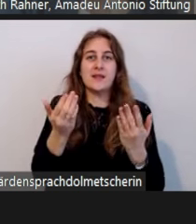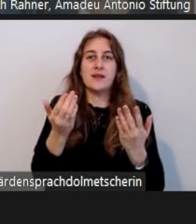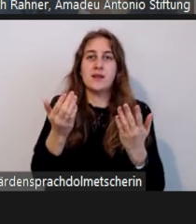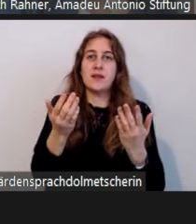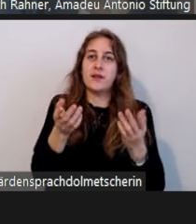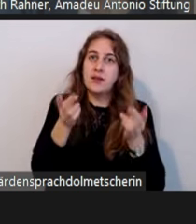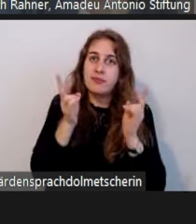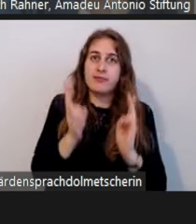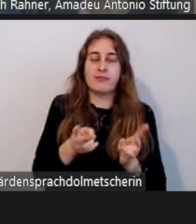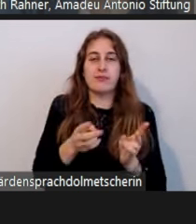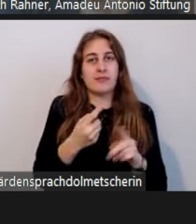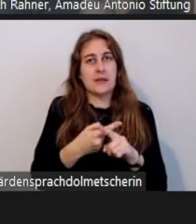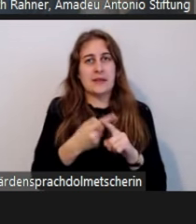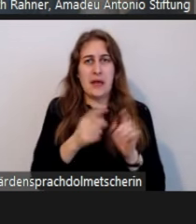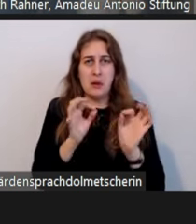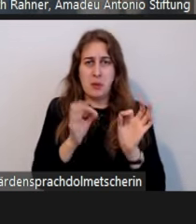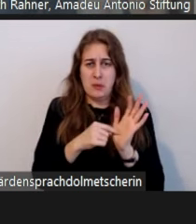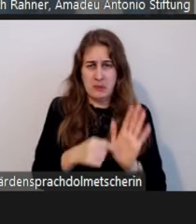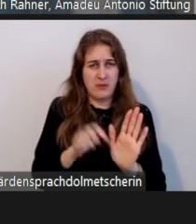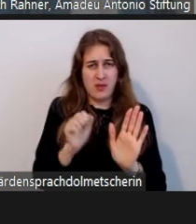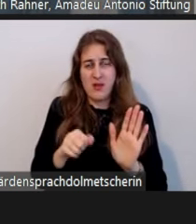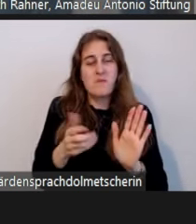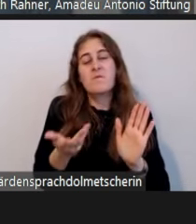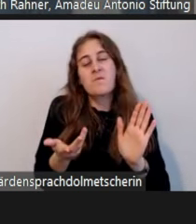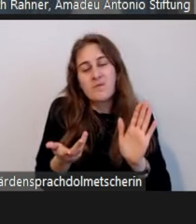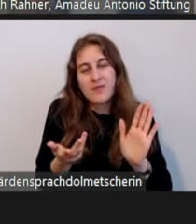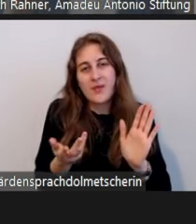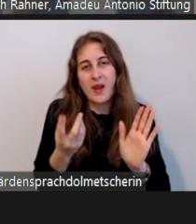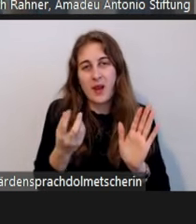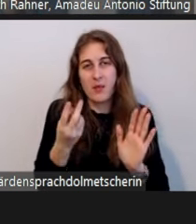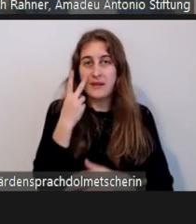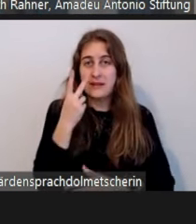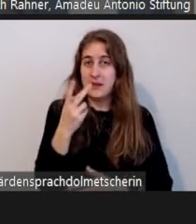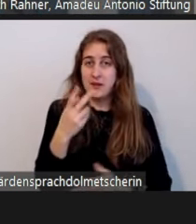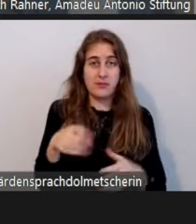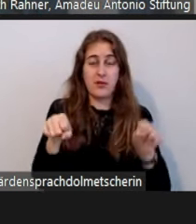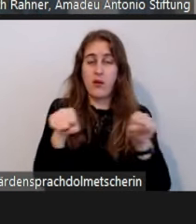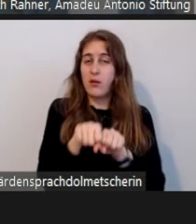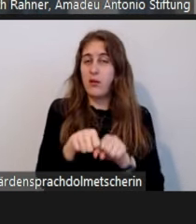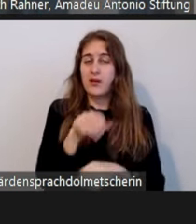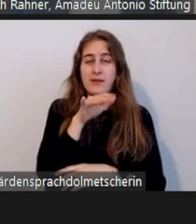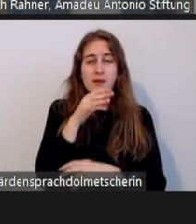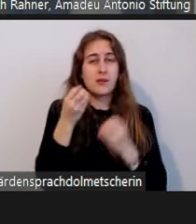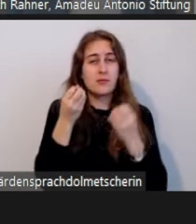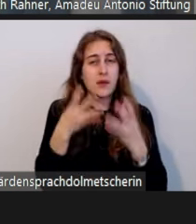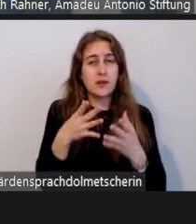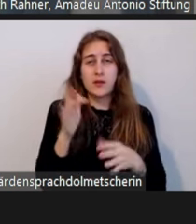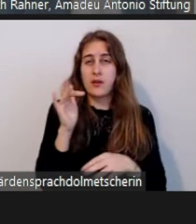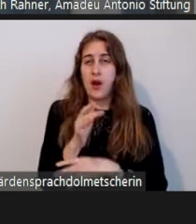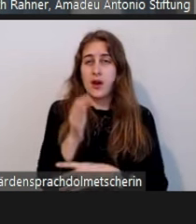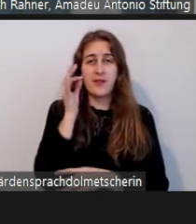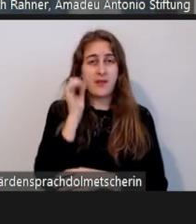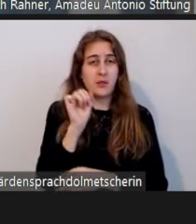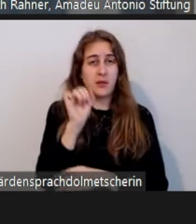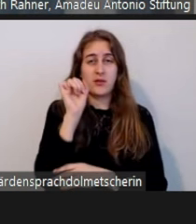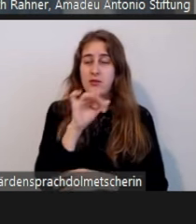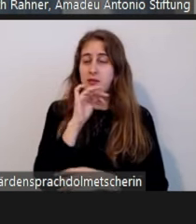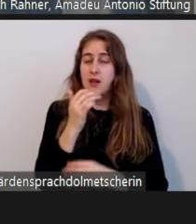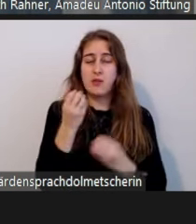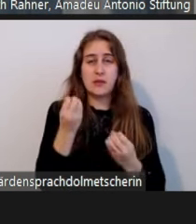dass einfach der digitale Raum ein relevanter Raum ist für antifeministische Mobilisierung, aber auch